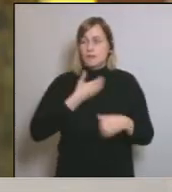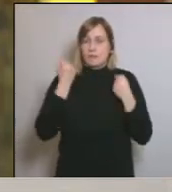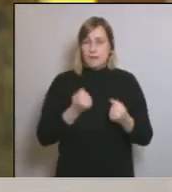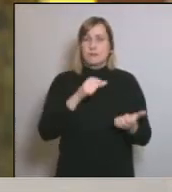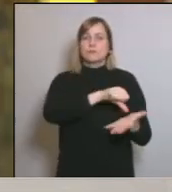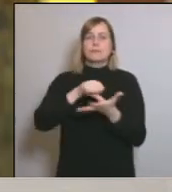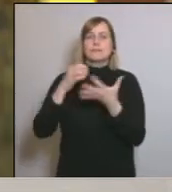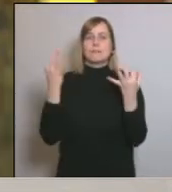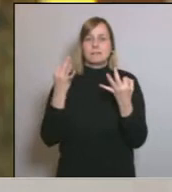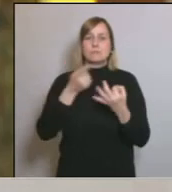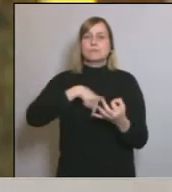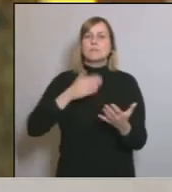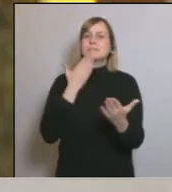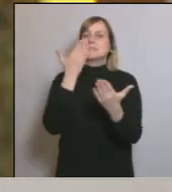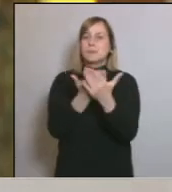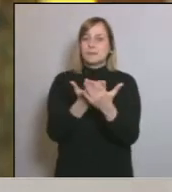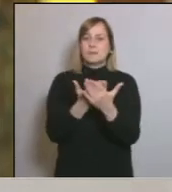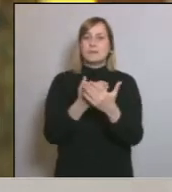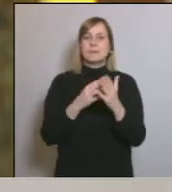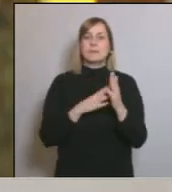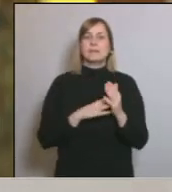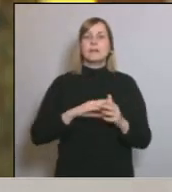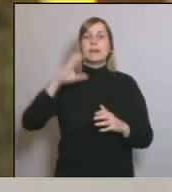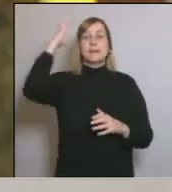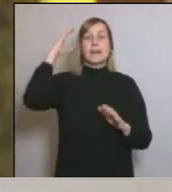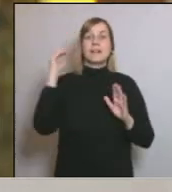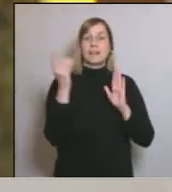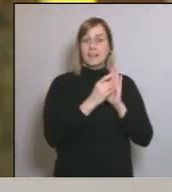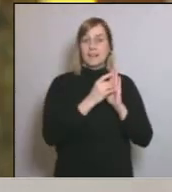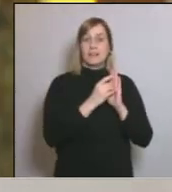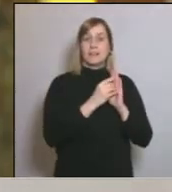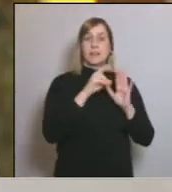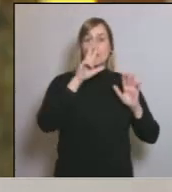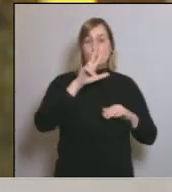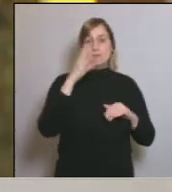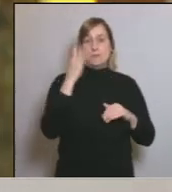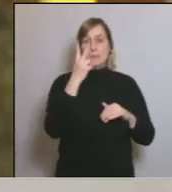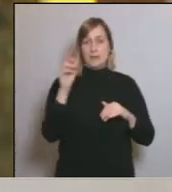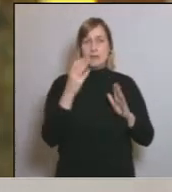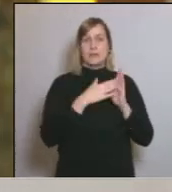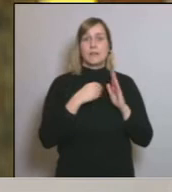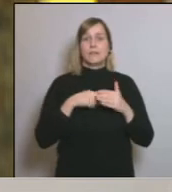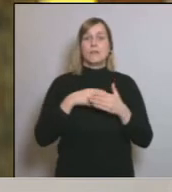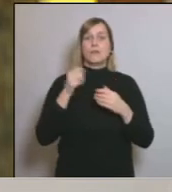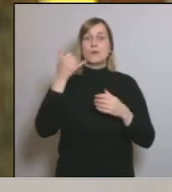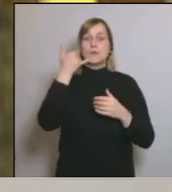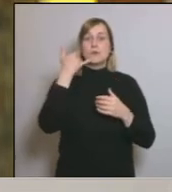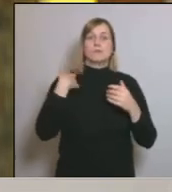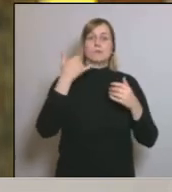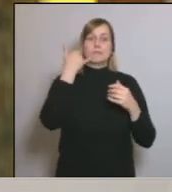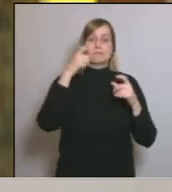nosaltres demanem que es suprimeixi l'article 20 del Real Decret 820 que suspèn la portabilitat de numeració entre companyies de